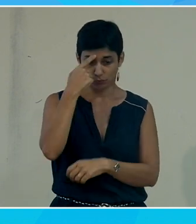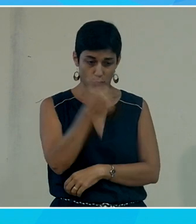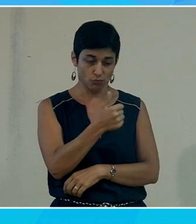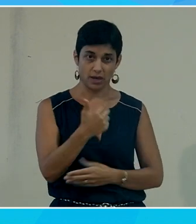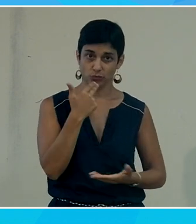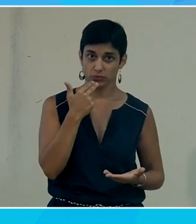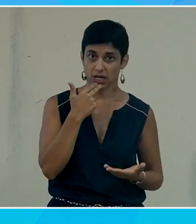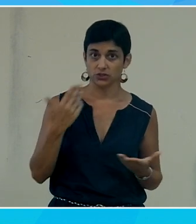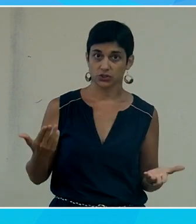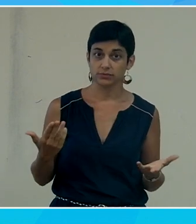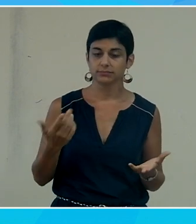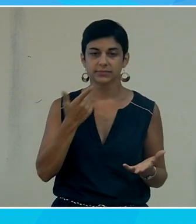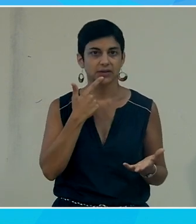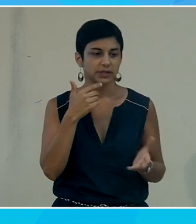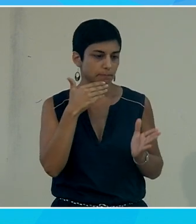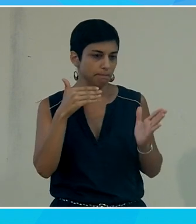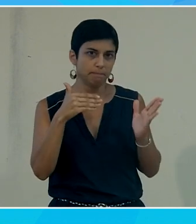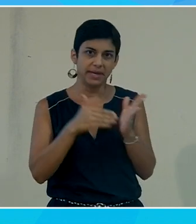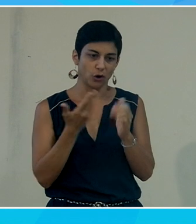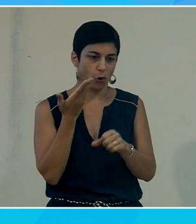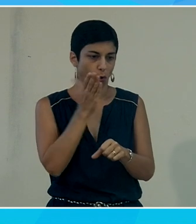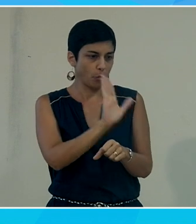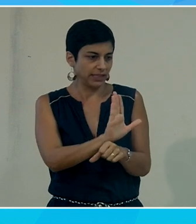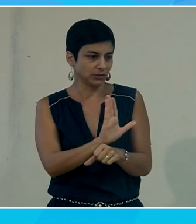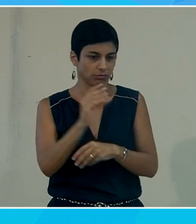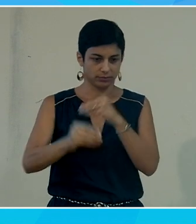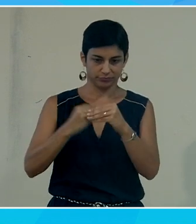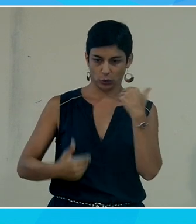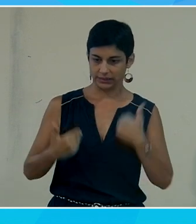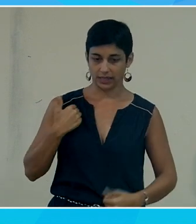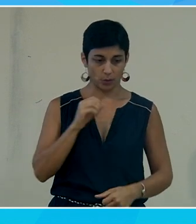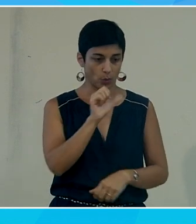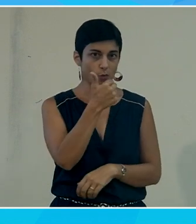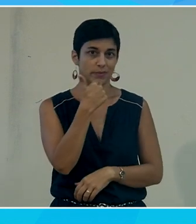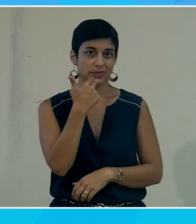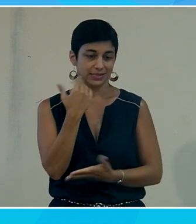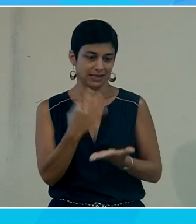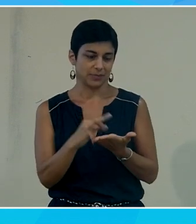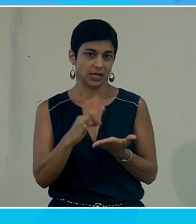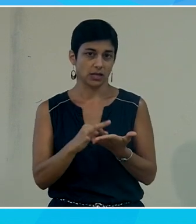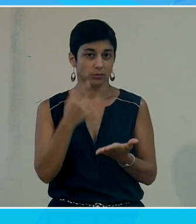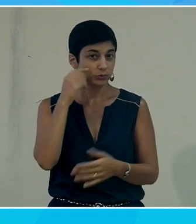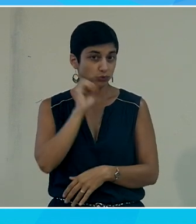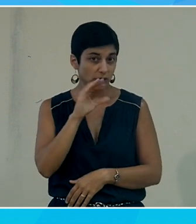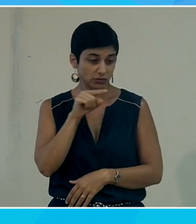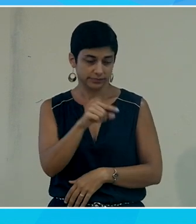et donc quelque part c'est le meilleur représentant il est le premier utilisateur de cette application dans sa vie quotidienne